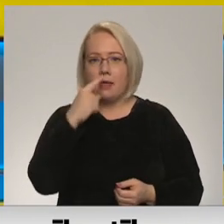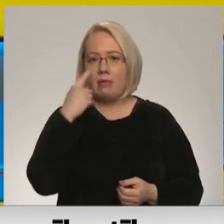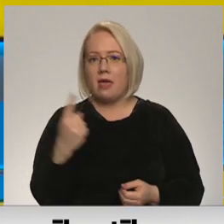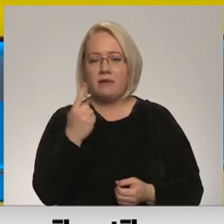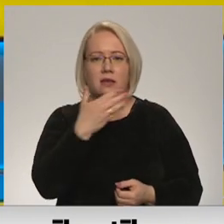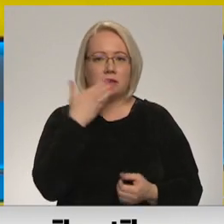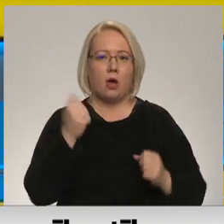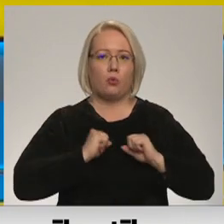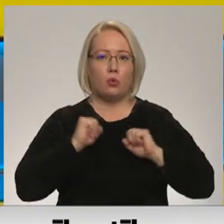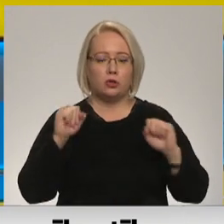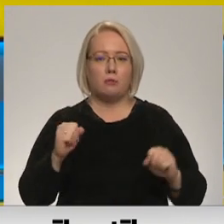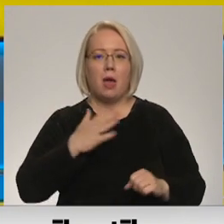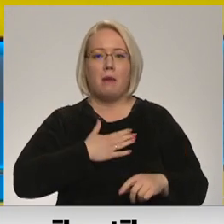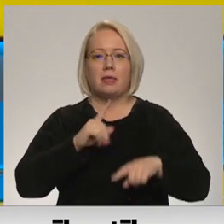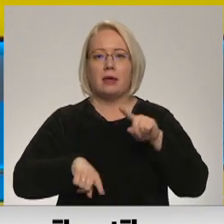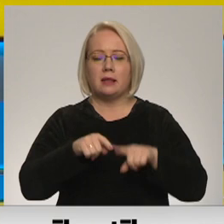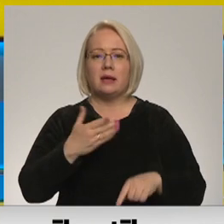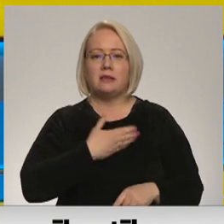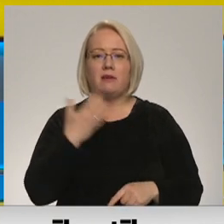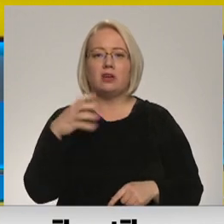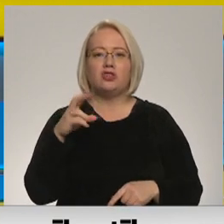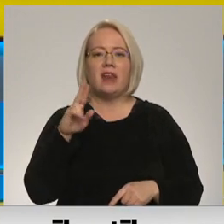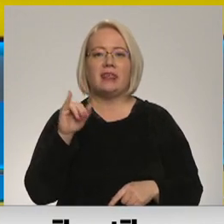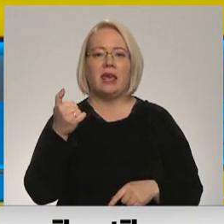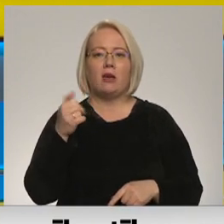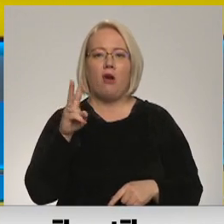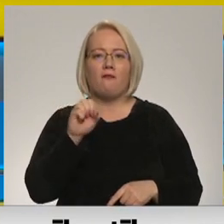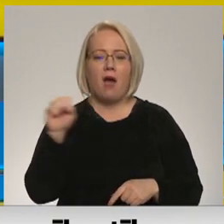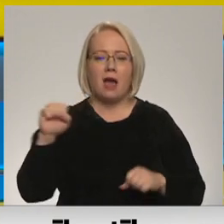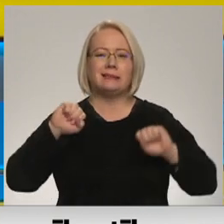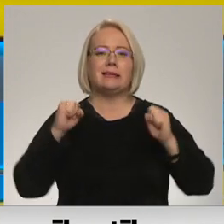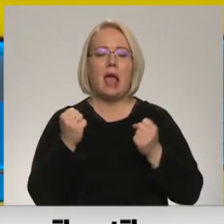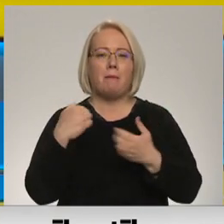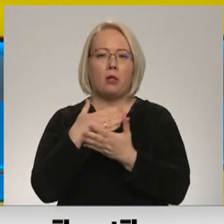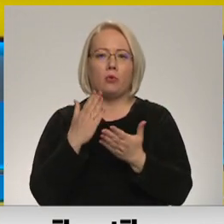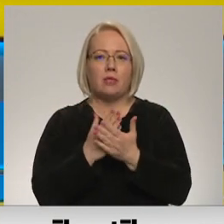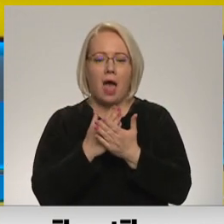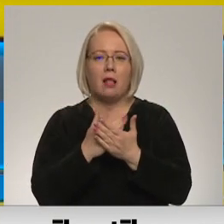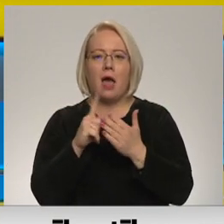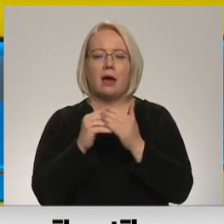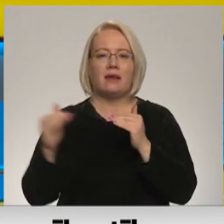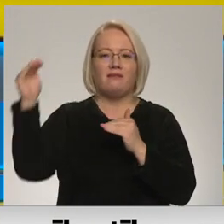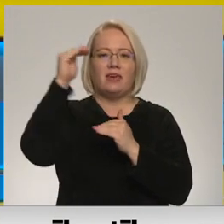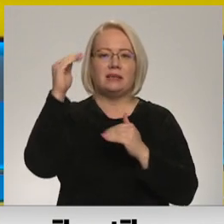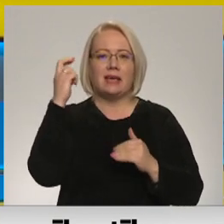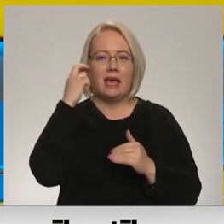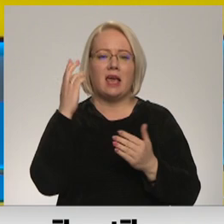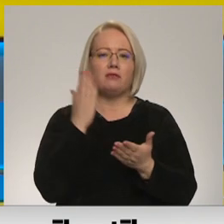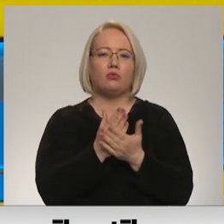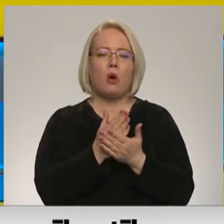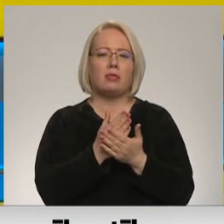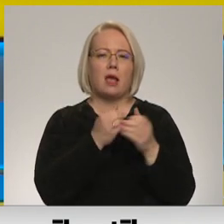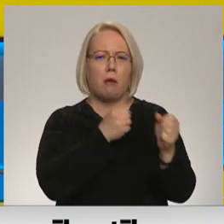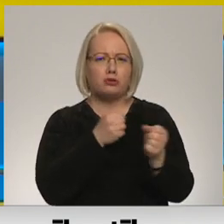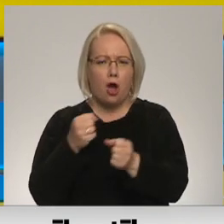drošībā. Mani radi dzīvo Čirņīgavā, tā ir ziemeļa daļa, tieši virs Kievas, kur arī notiek intensīvas apšaudas.